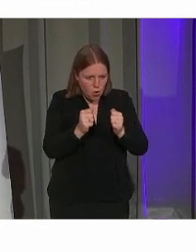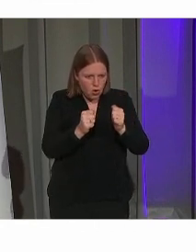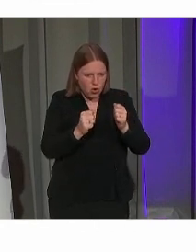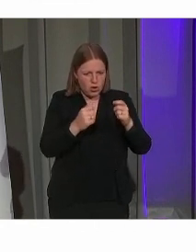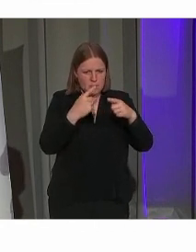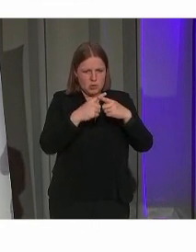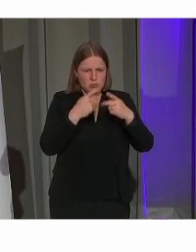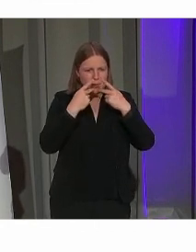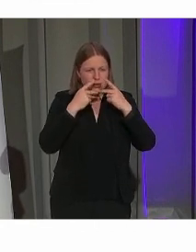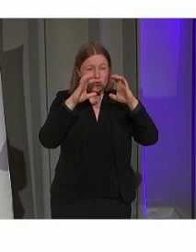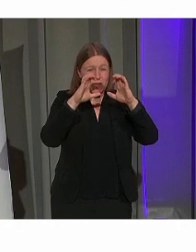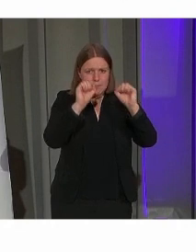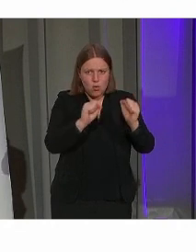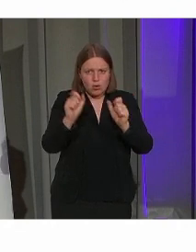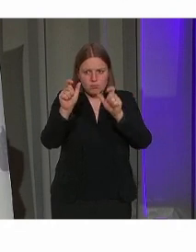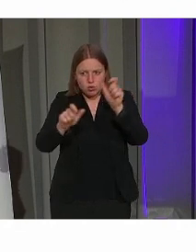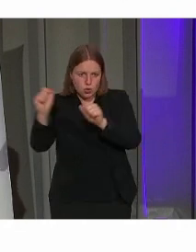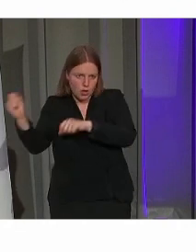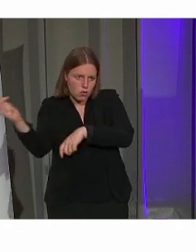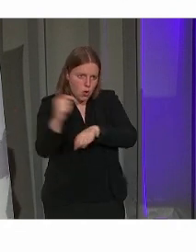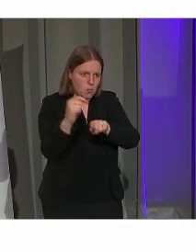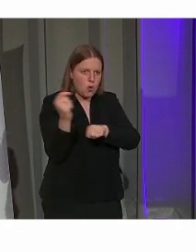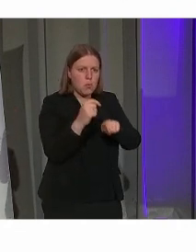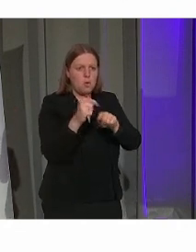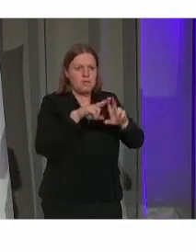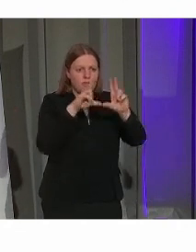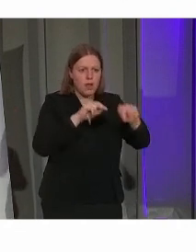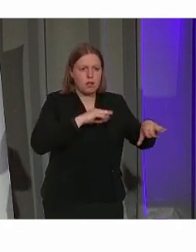publiek effectief dat verhaal te kunnen vertellen.